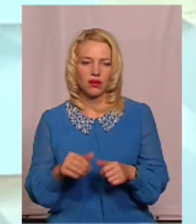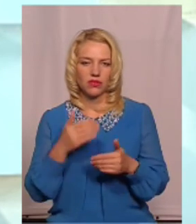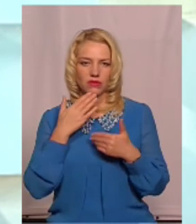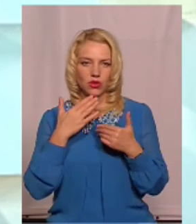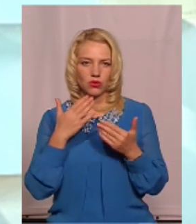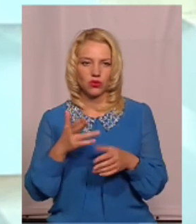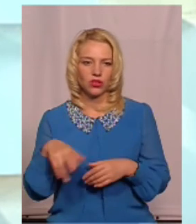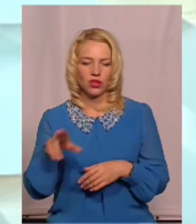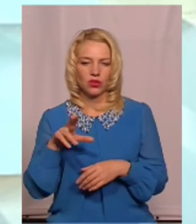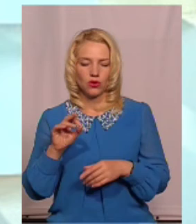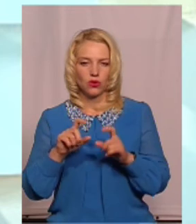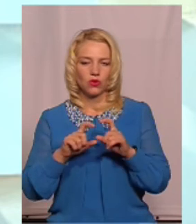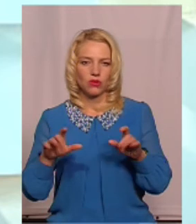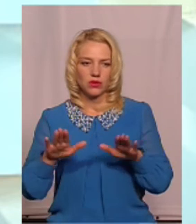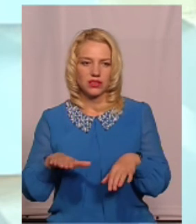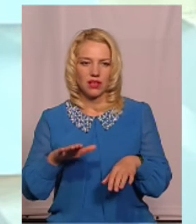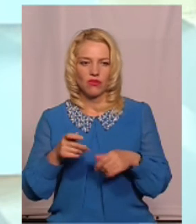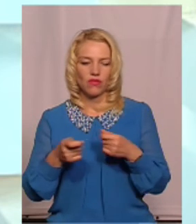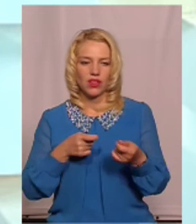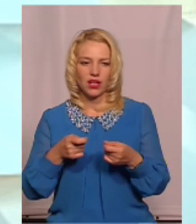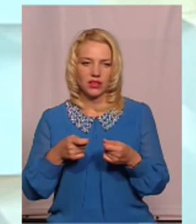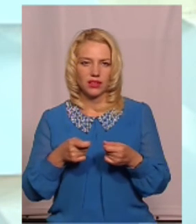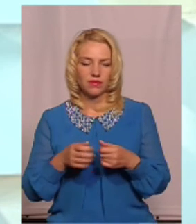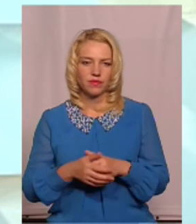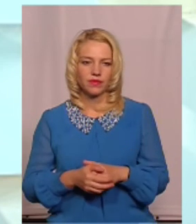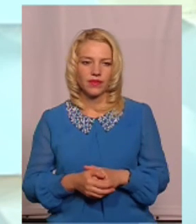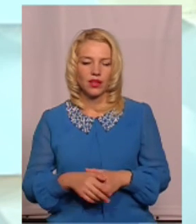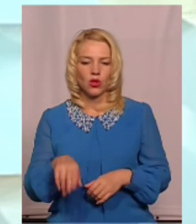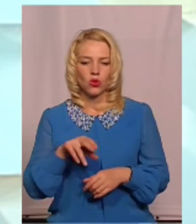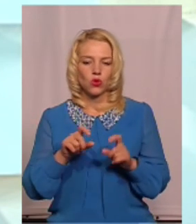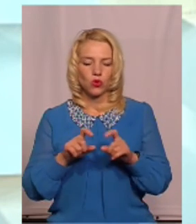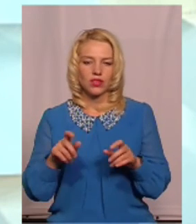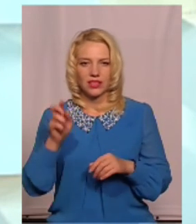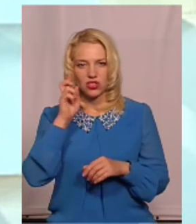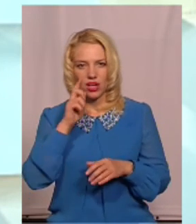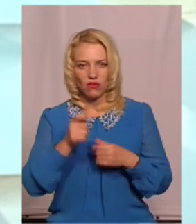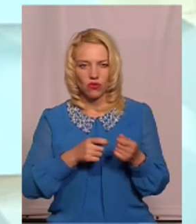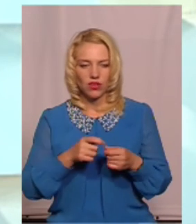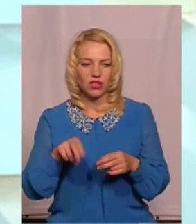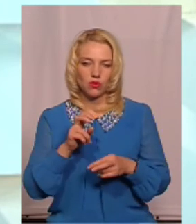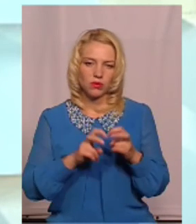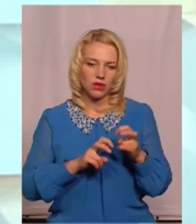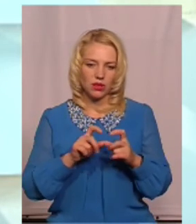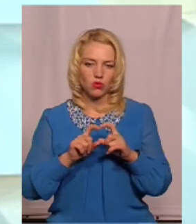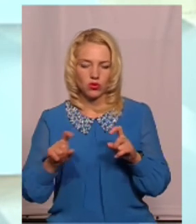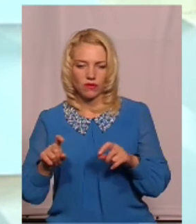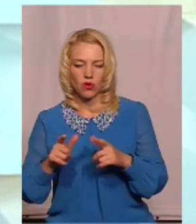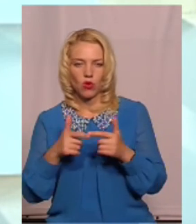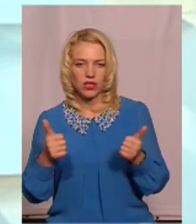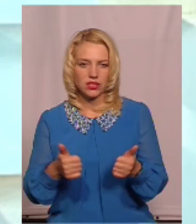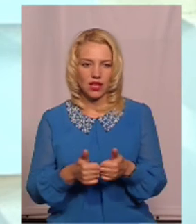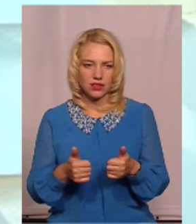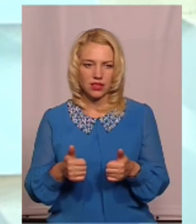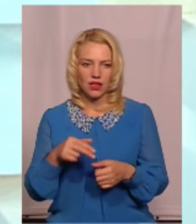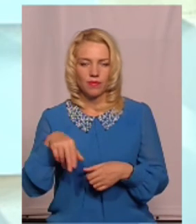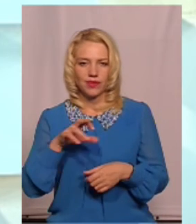звернутися до органів місцевої влади, до органів державної влади, до підприємств, установ, організацій,